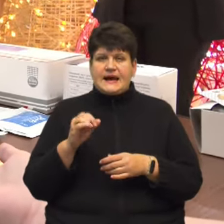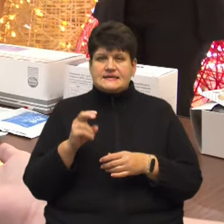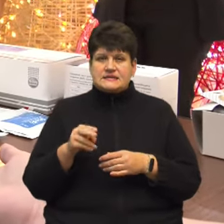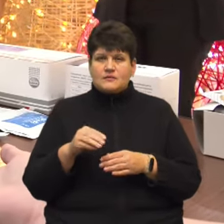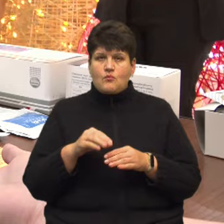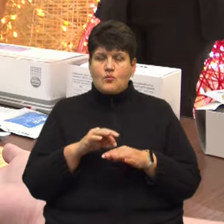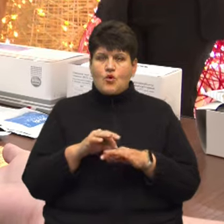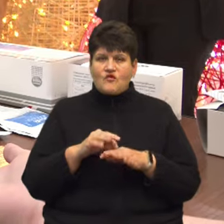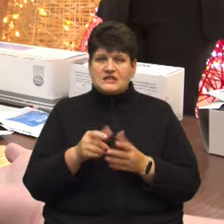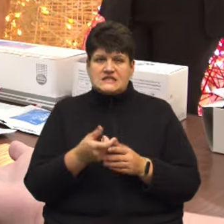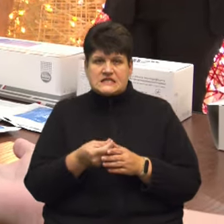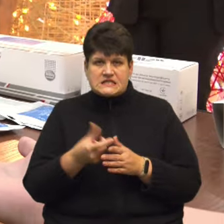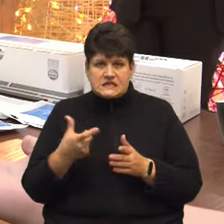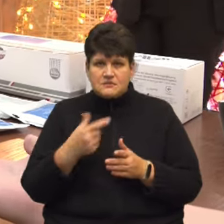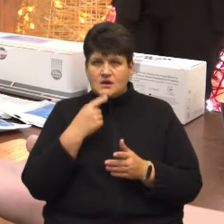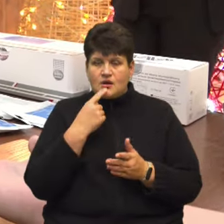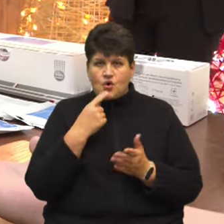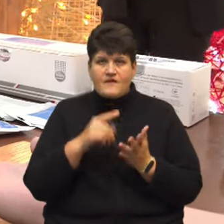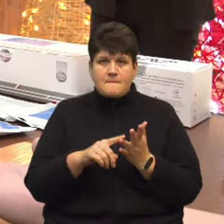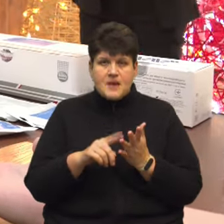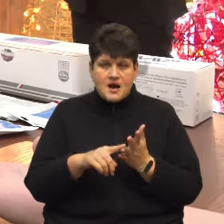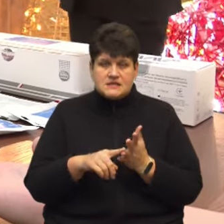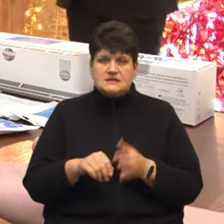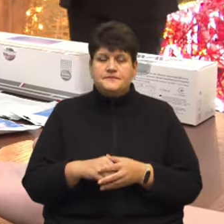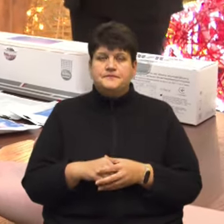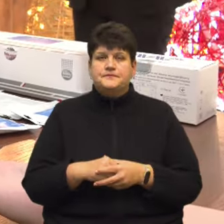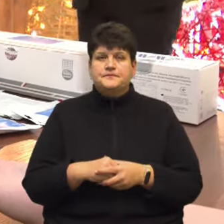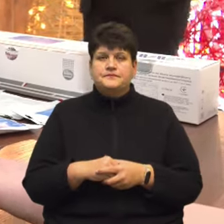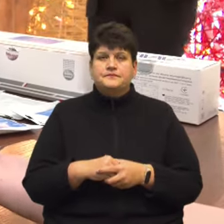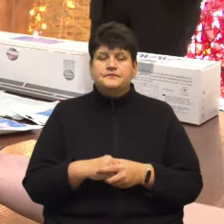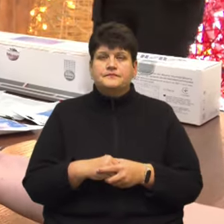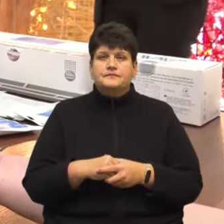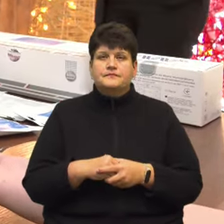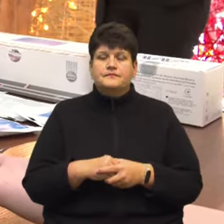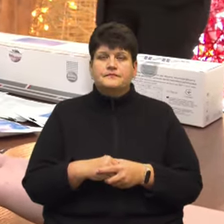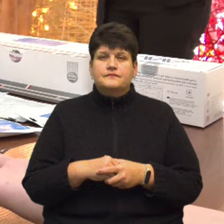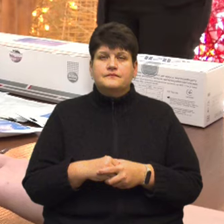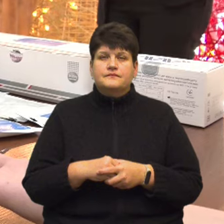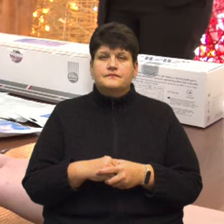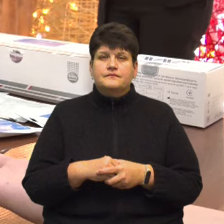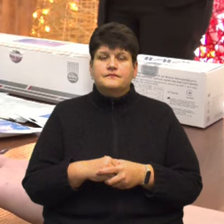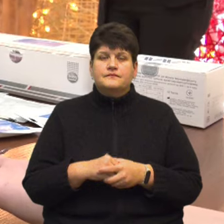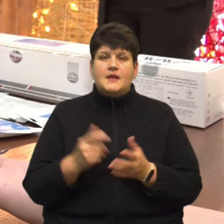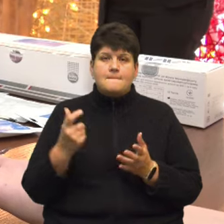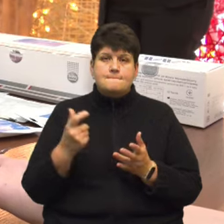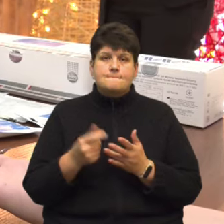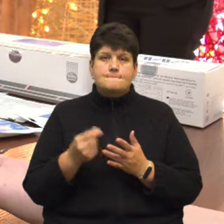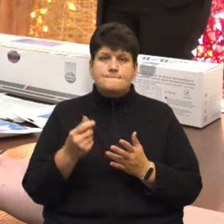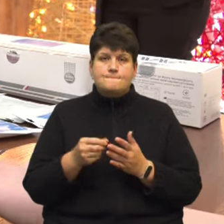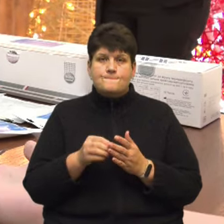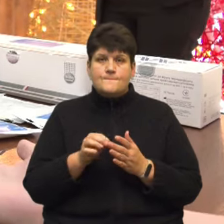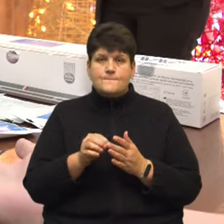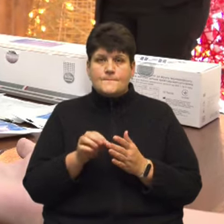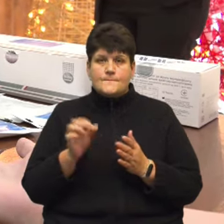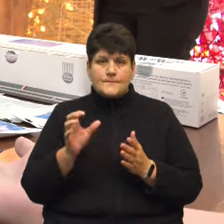Забір крові з пальчика ланцетом ми проколюємо, набираємо достатню